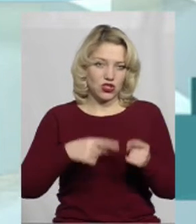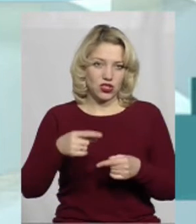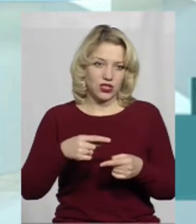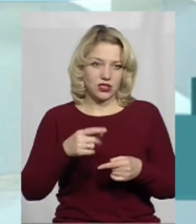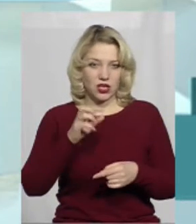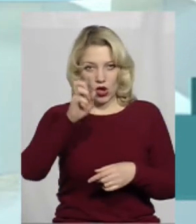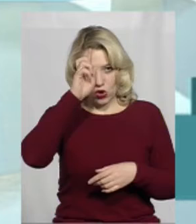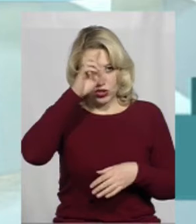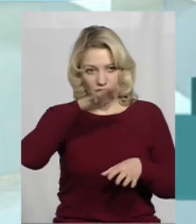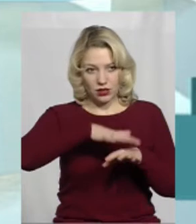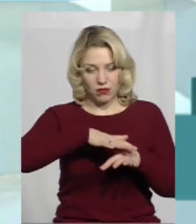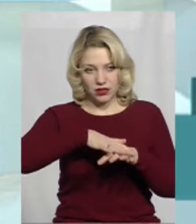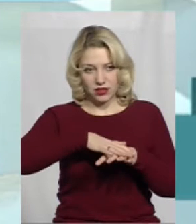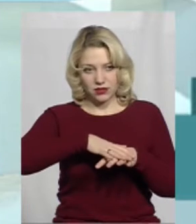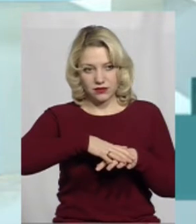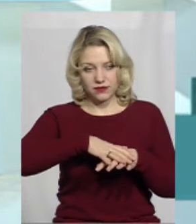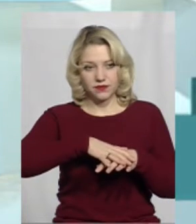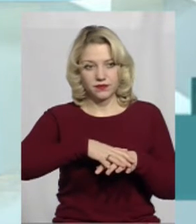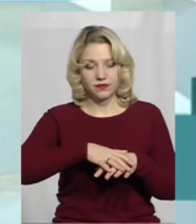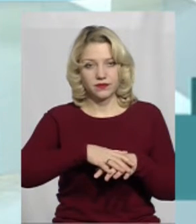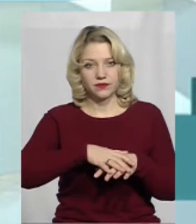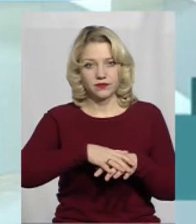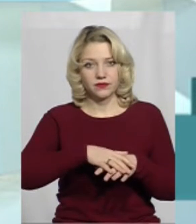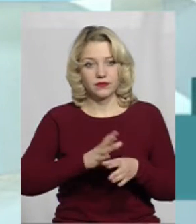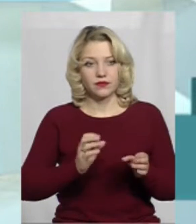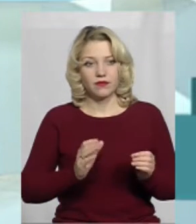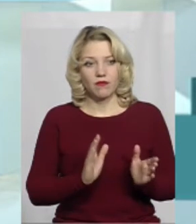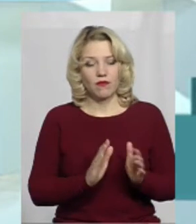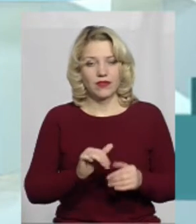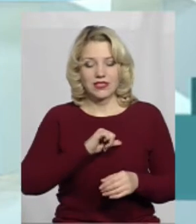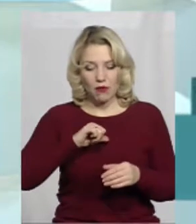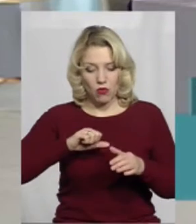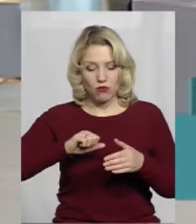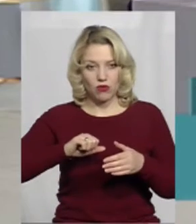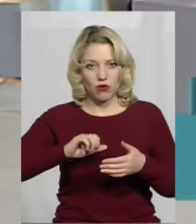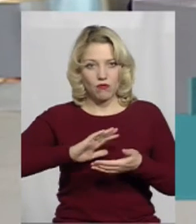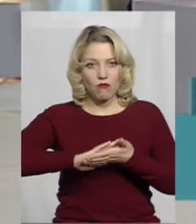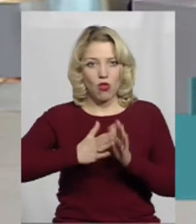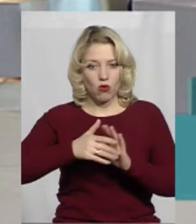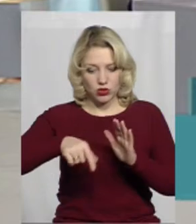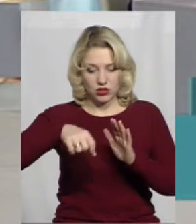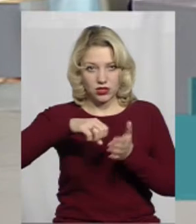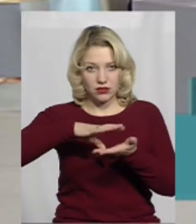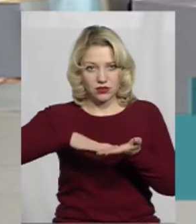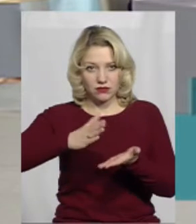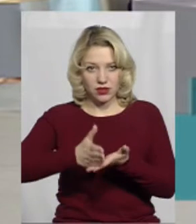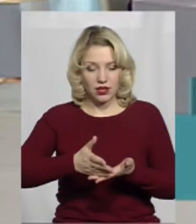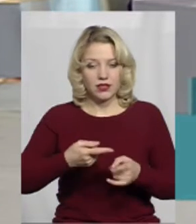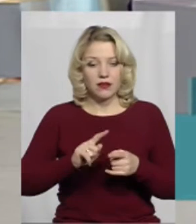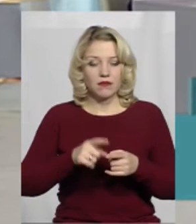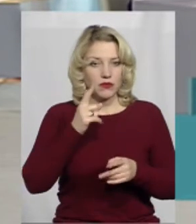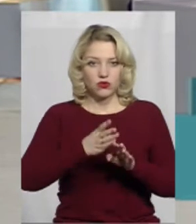АТА «Ащадбанк», і пріоритетність визначена в порядку в самому постанові. Це в першу чергу буде